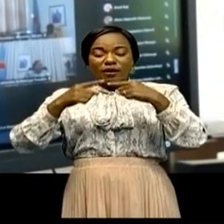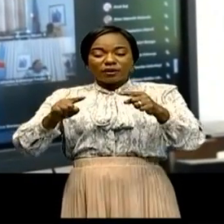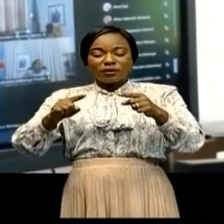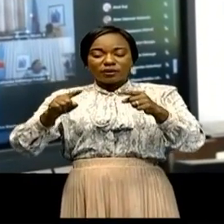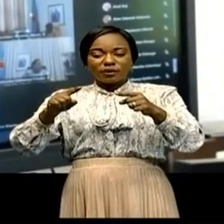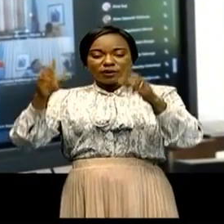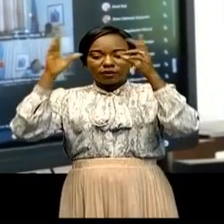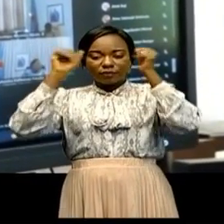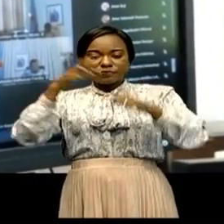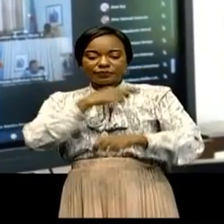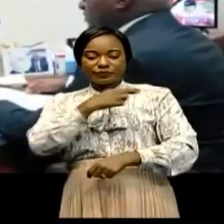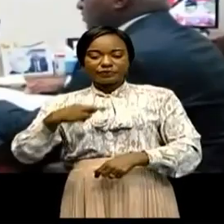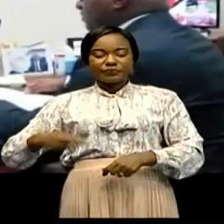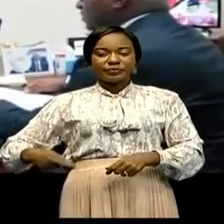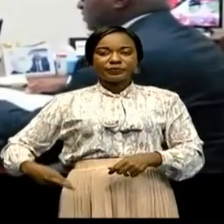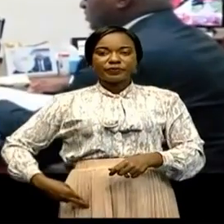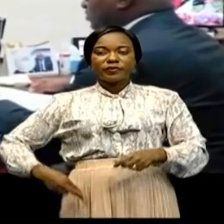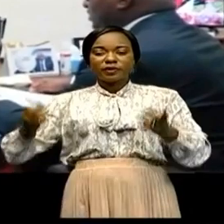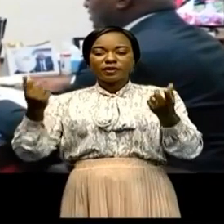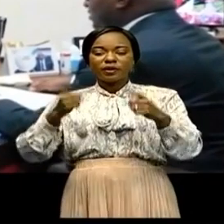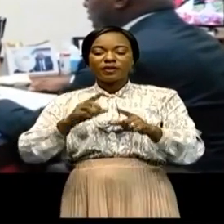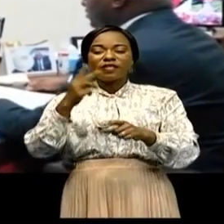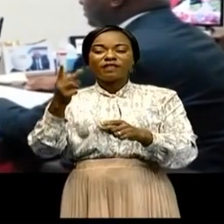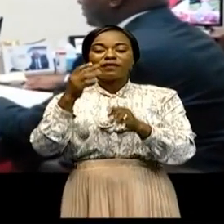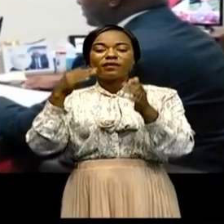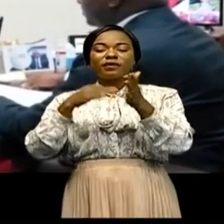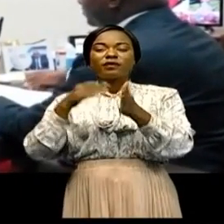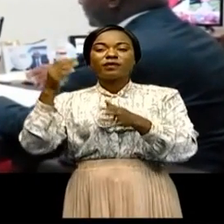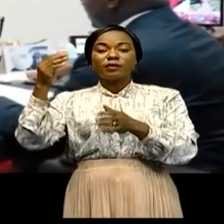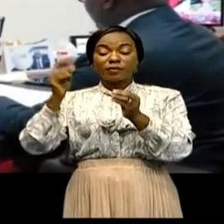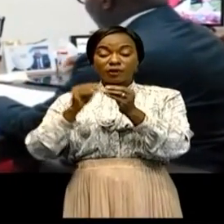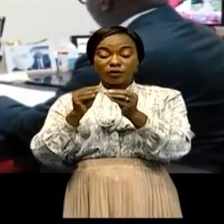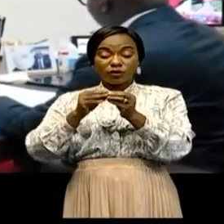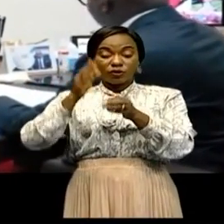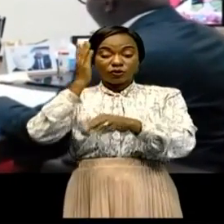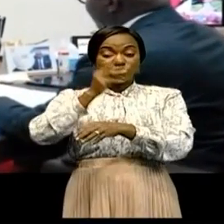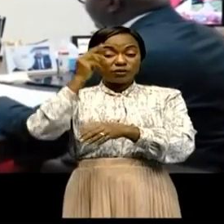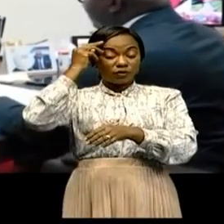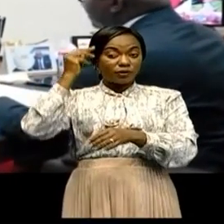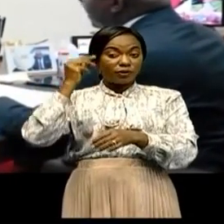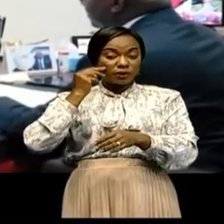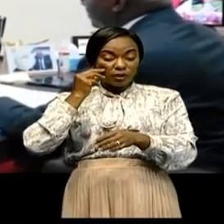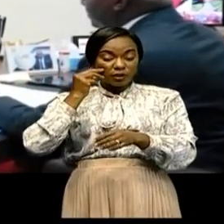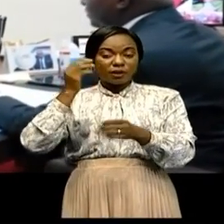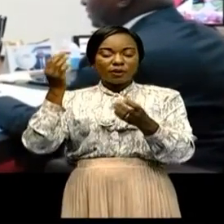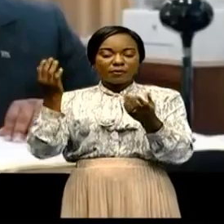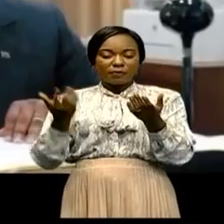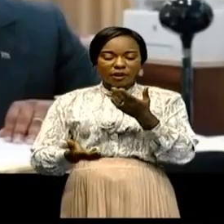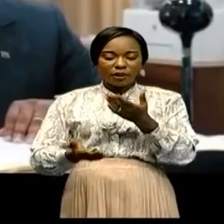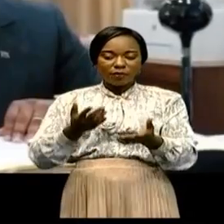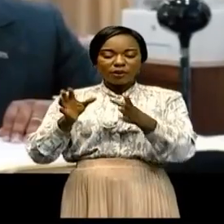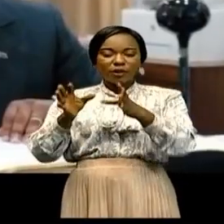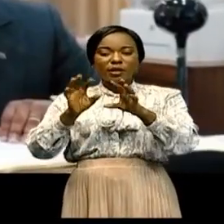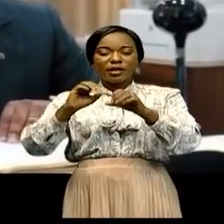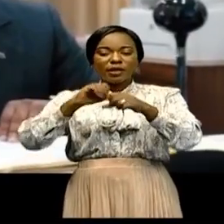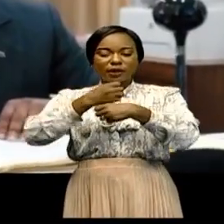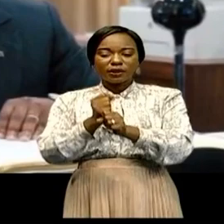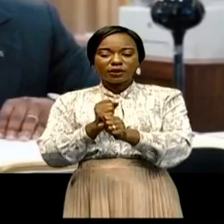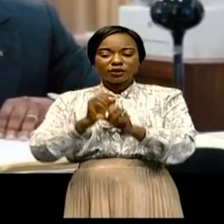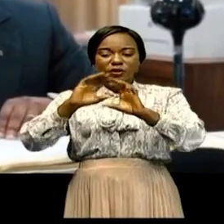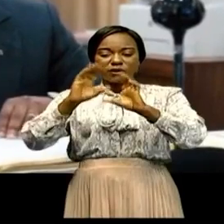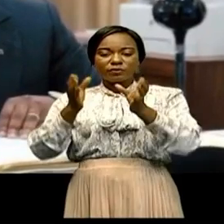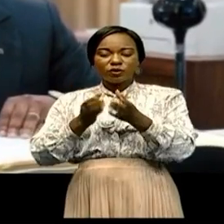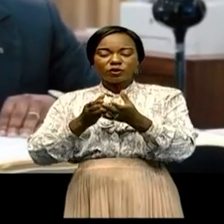au cours de la 29e reunion du Conseil de ministres relative à la création d'une commission de rapatriement du